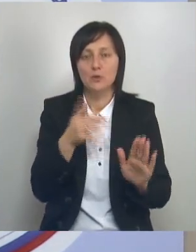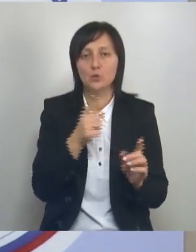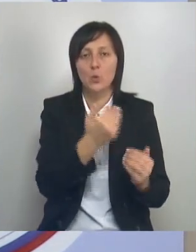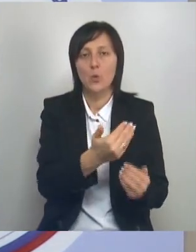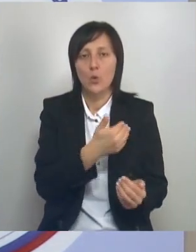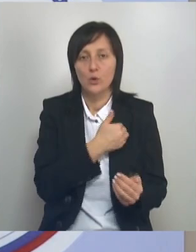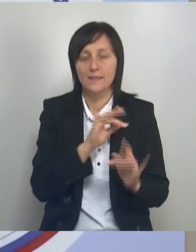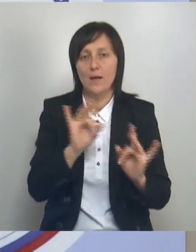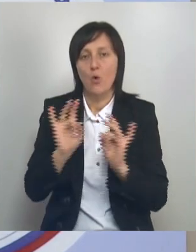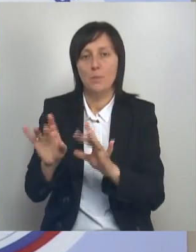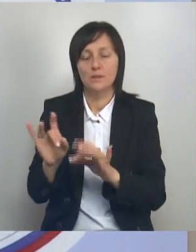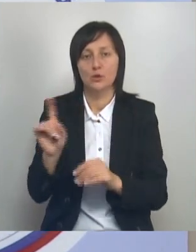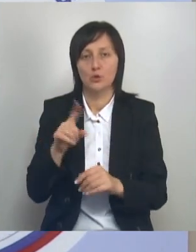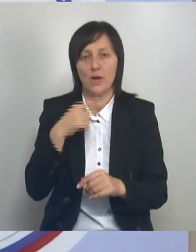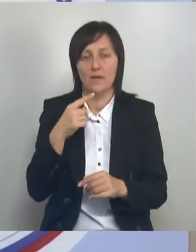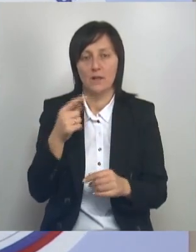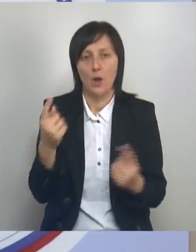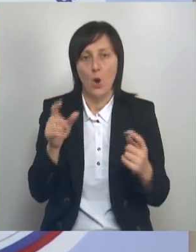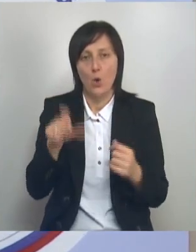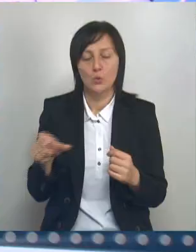Либо объяснить то, что ему говорят обычные люди. Адаптировать текст.